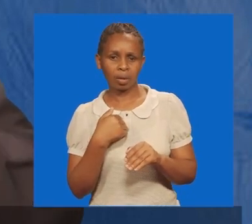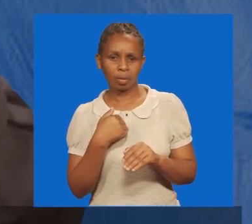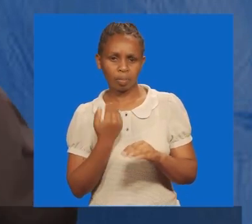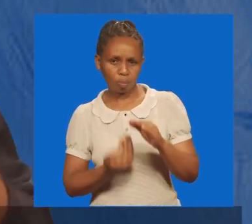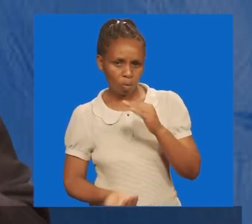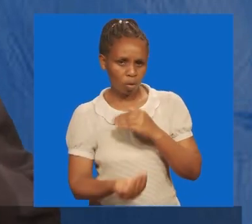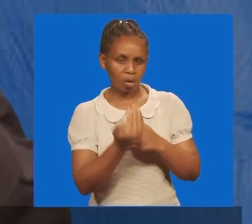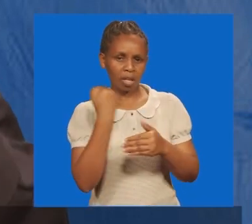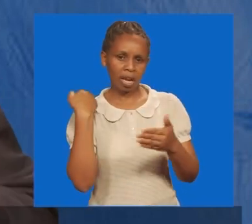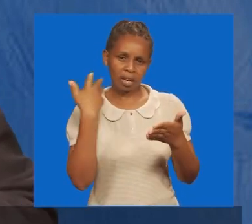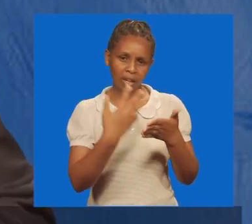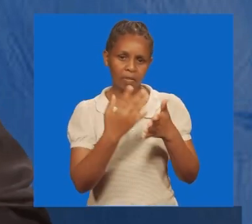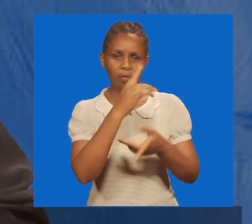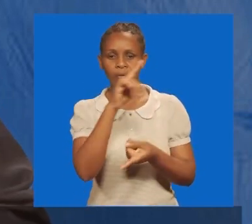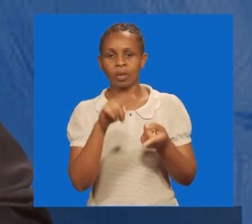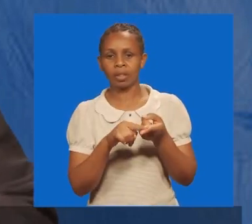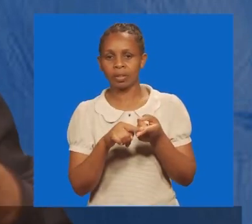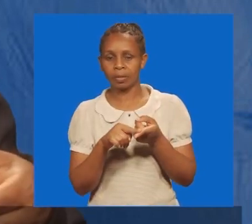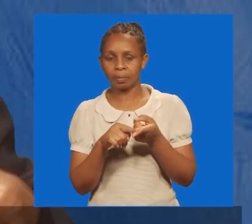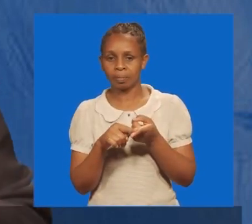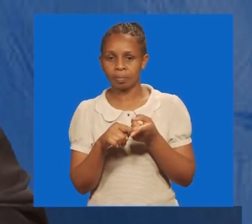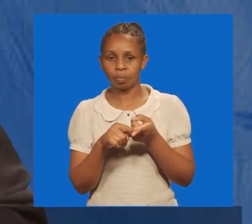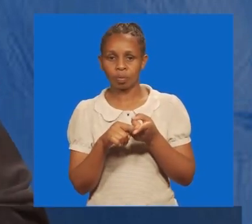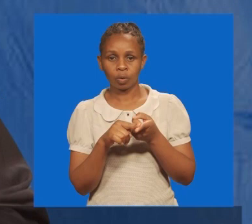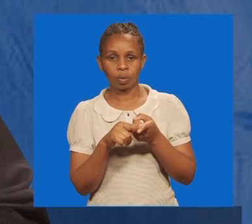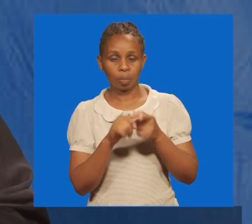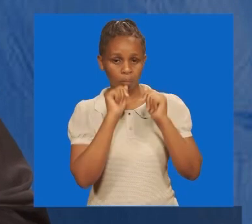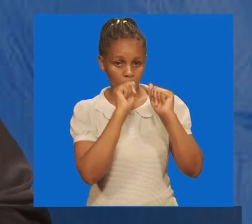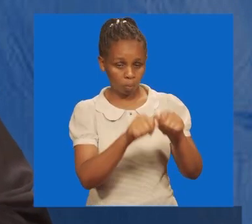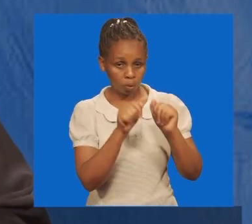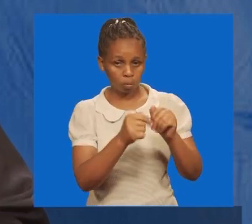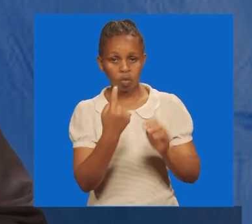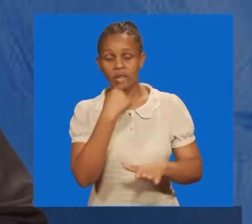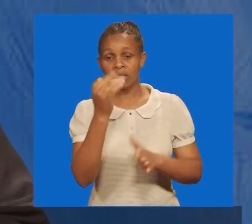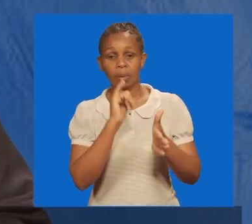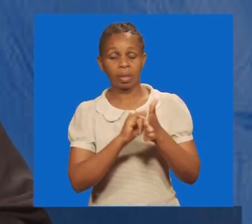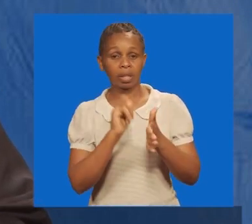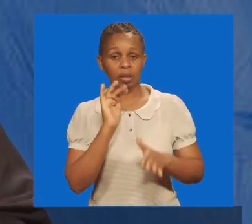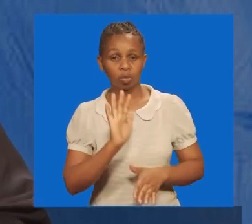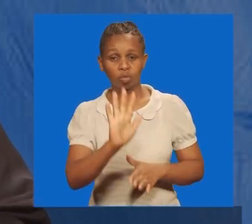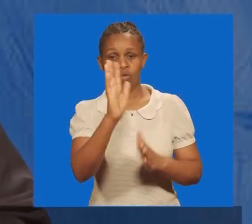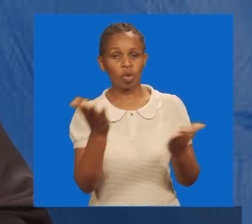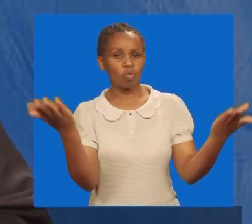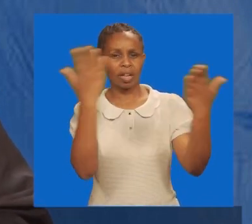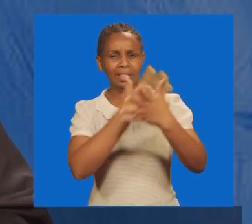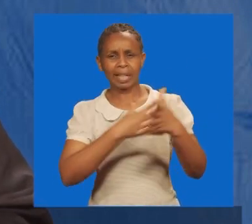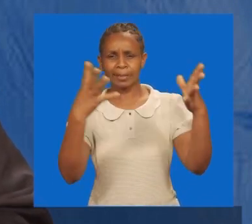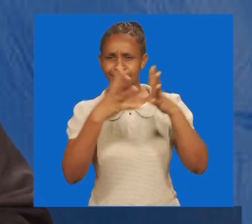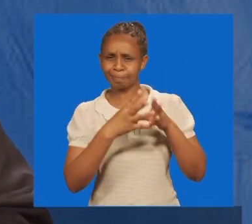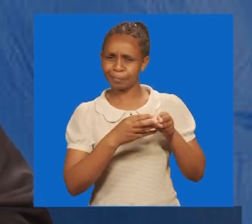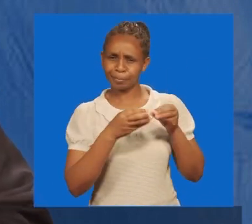pasubu itafika, lini. Unaenza kuwa unasema ya kwamba usiku wako,